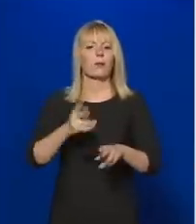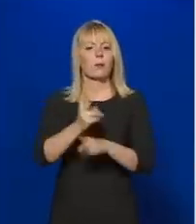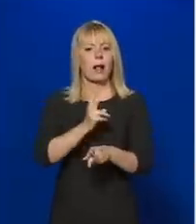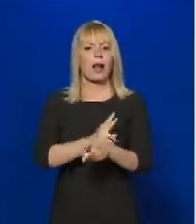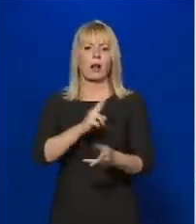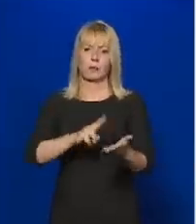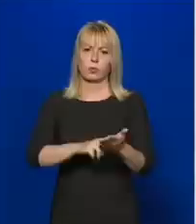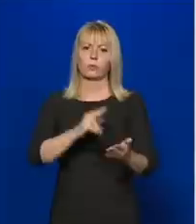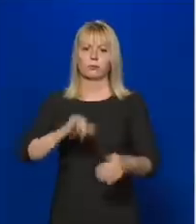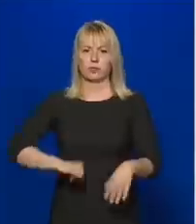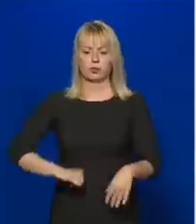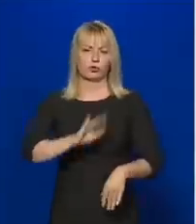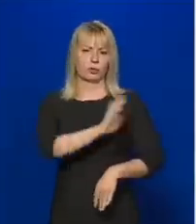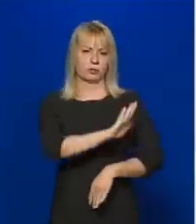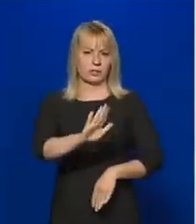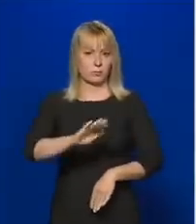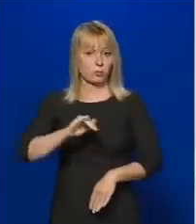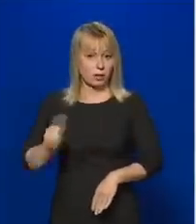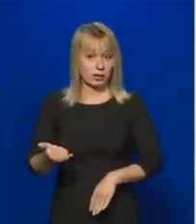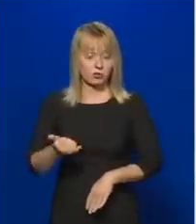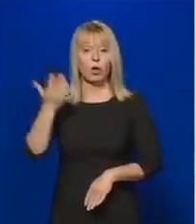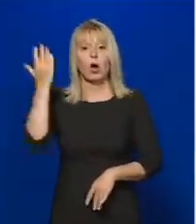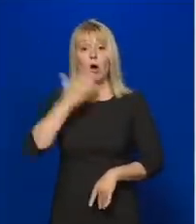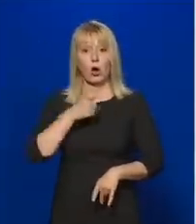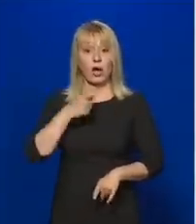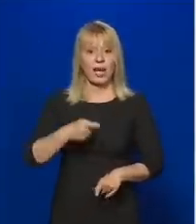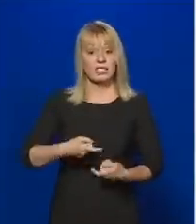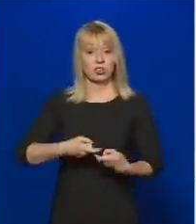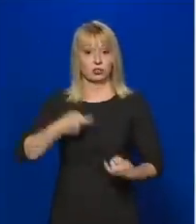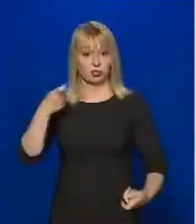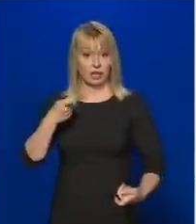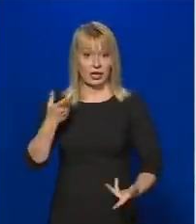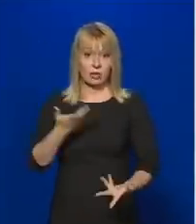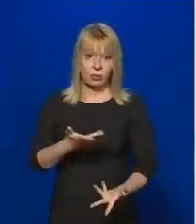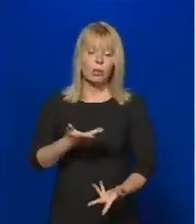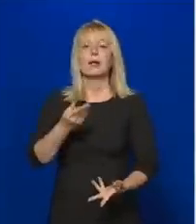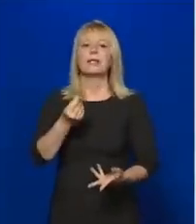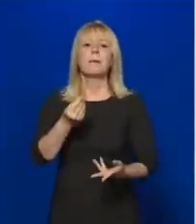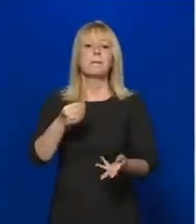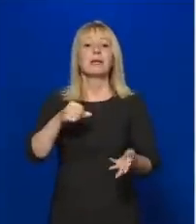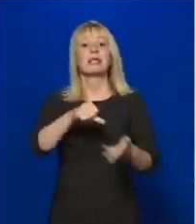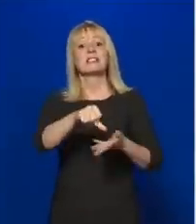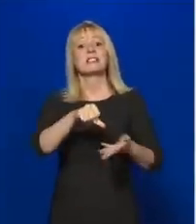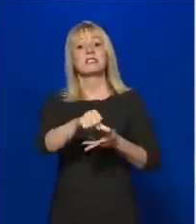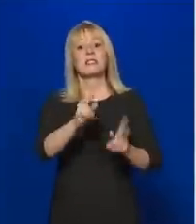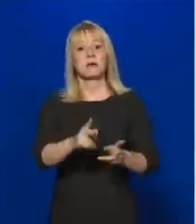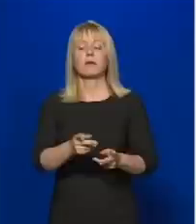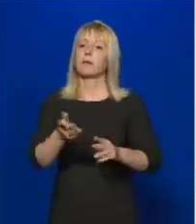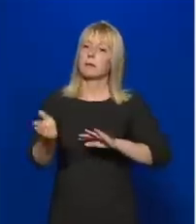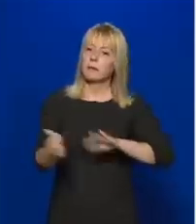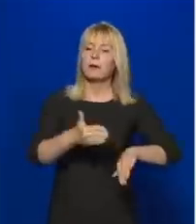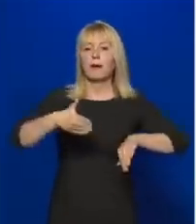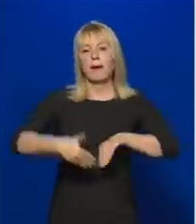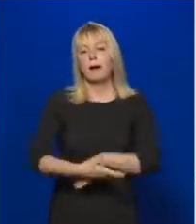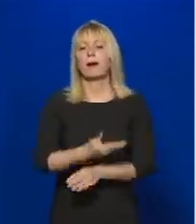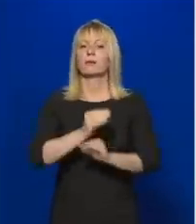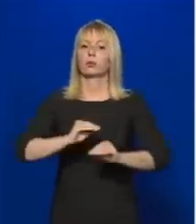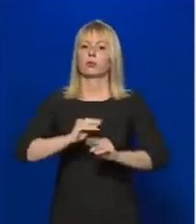jogot biztosítsa mindenki számára. Ha ez sérül, akkor ezt nem pénzzel, hanem oktatással lehet pótolni, hiszen